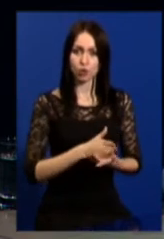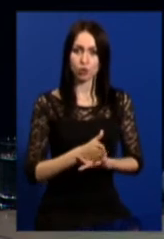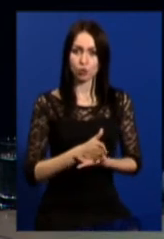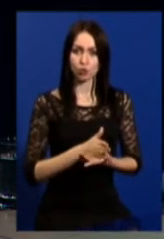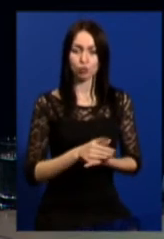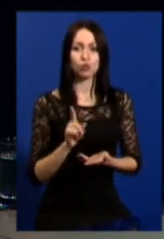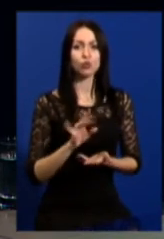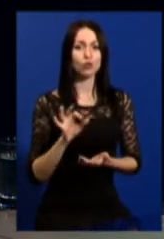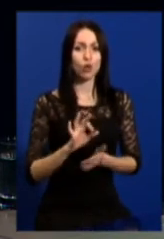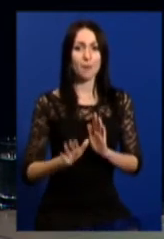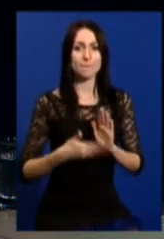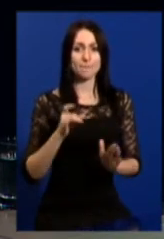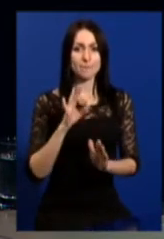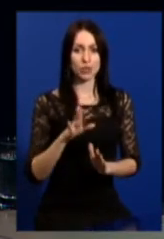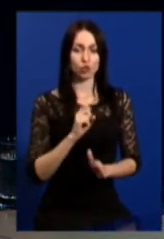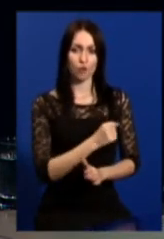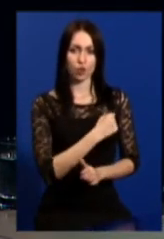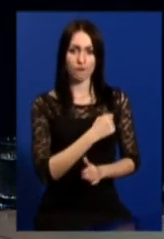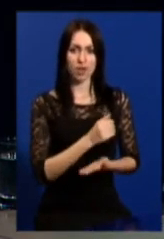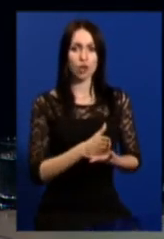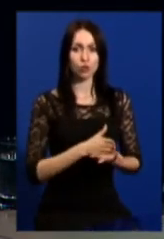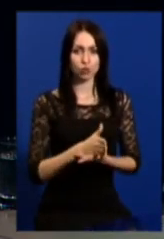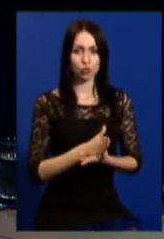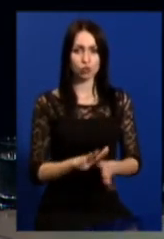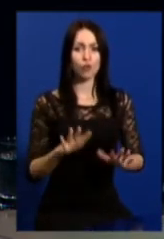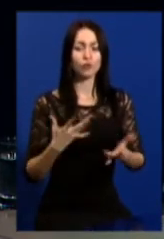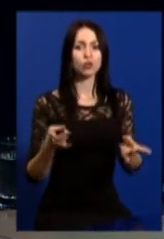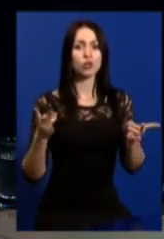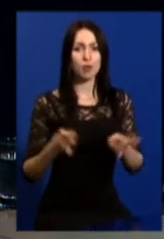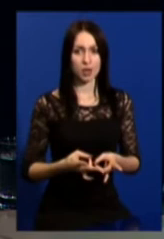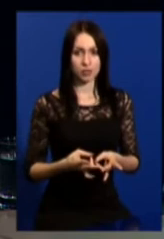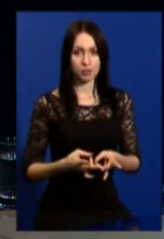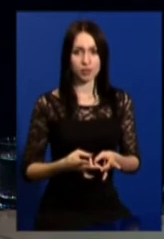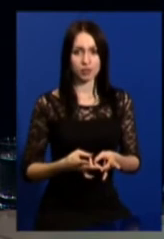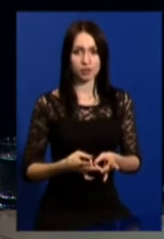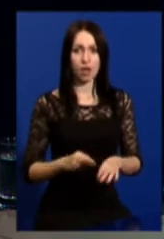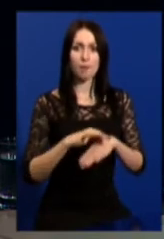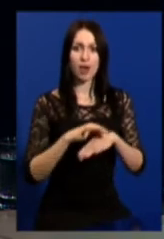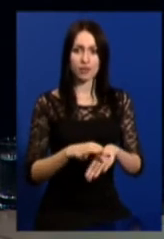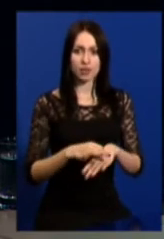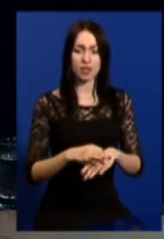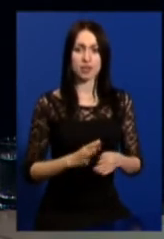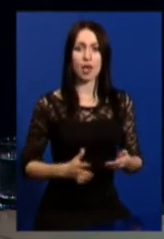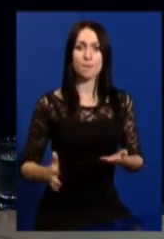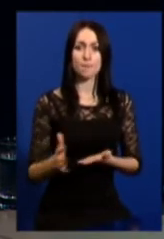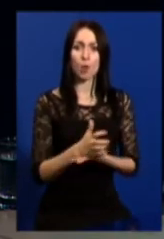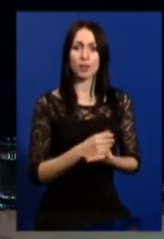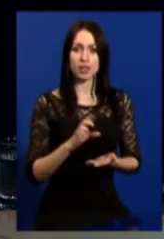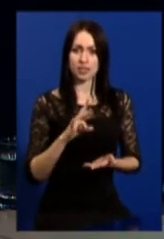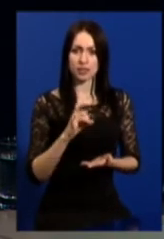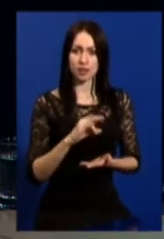щодо призову на військову службу. У разі необхідності проведення мобілізації